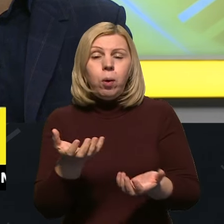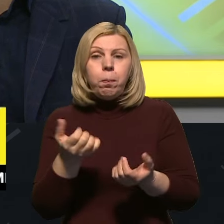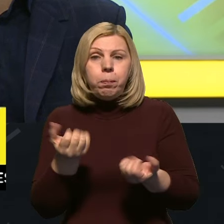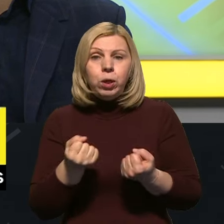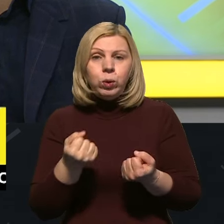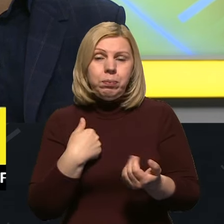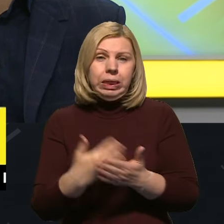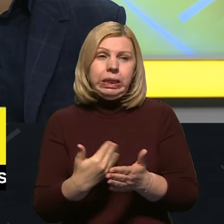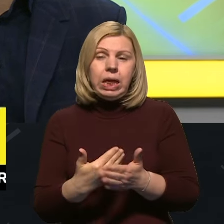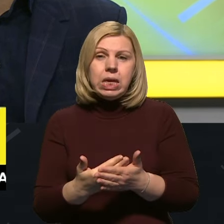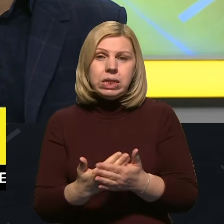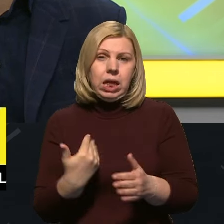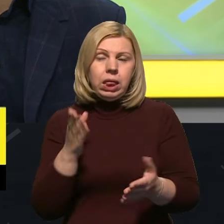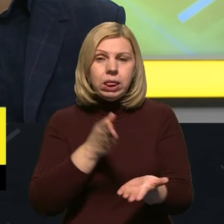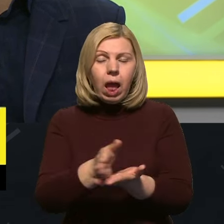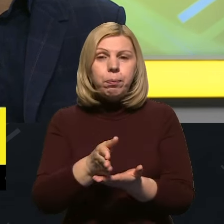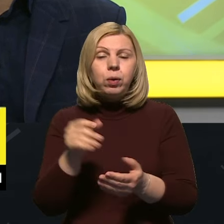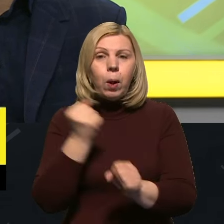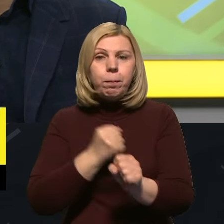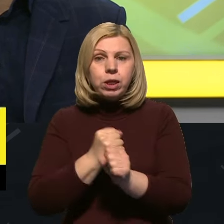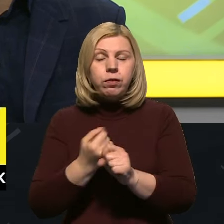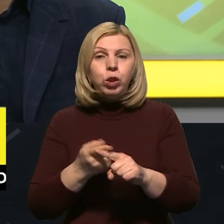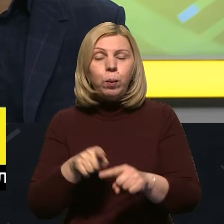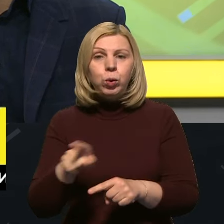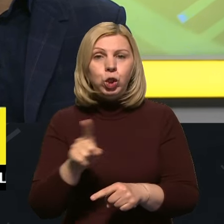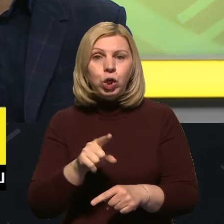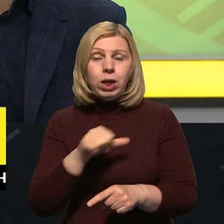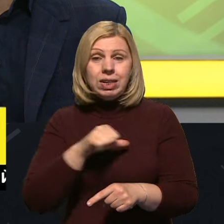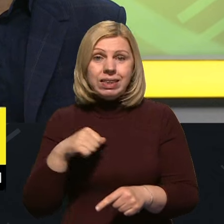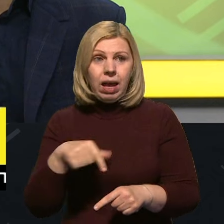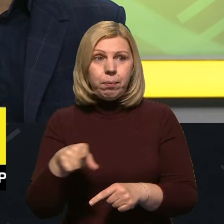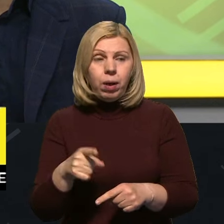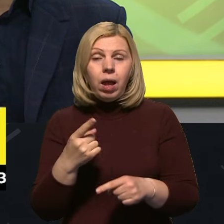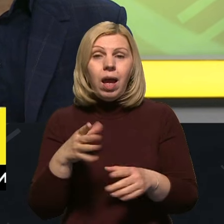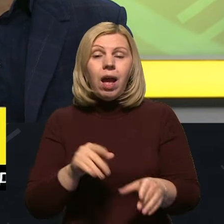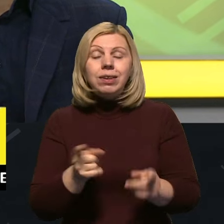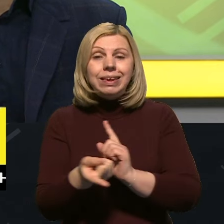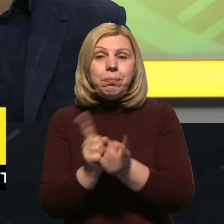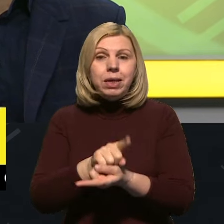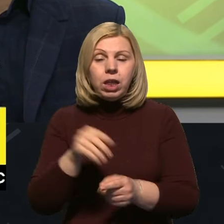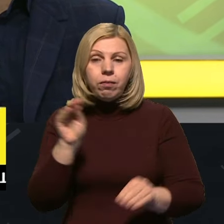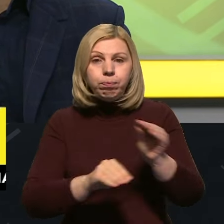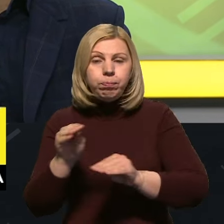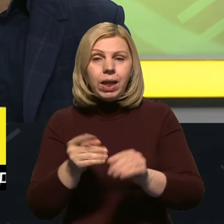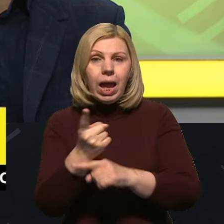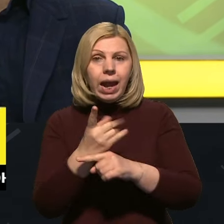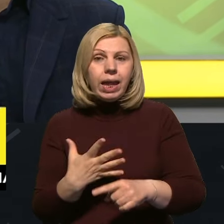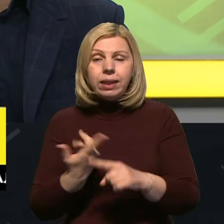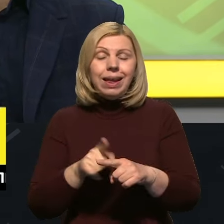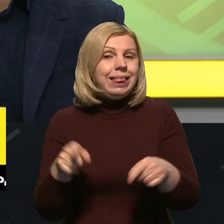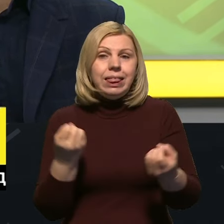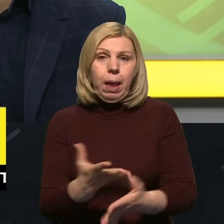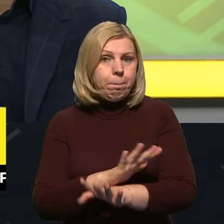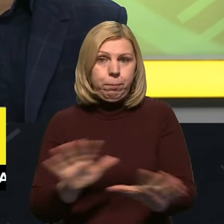мені здається, напряму працювати, тому що саме внесення певних змін у конструкції ракети, це не так просто.